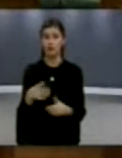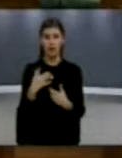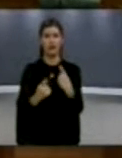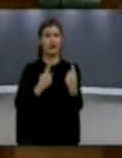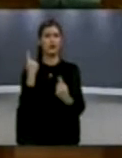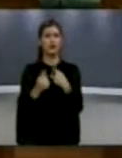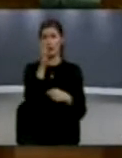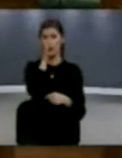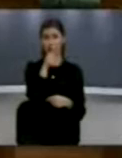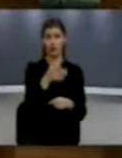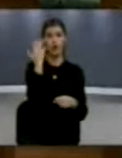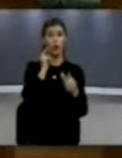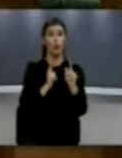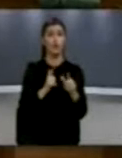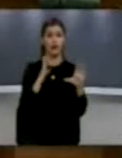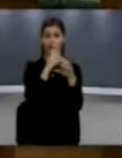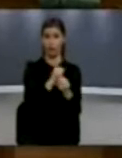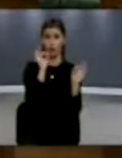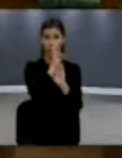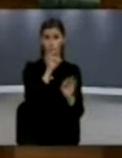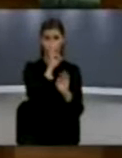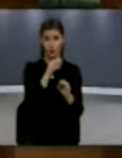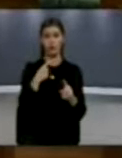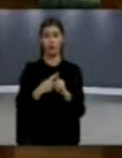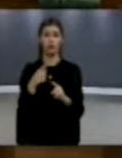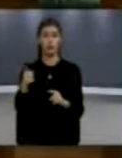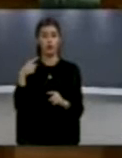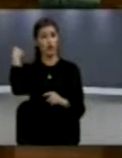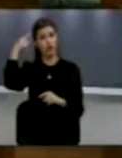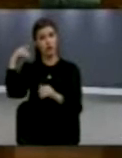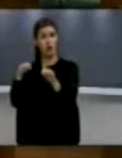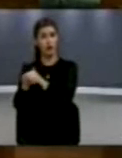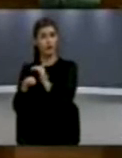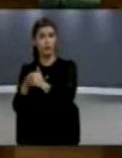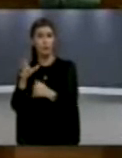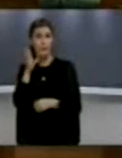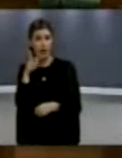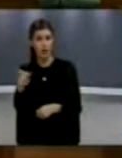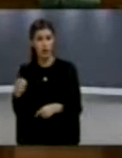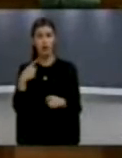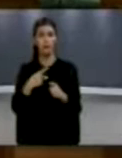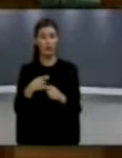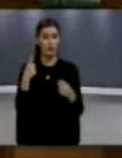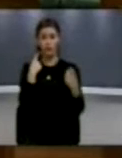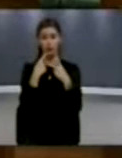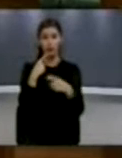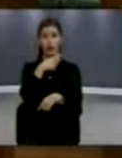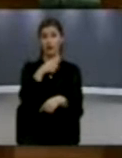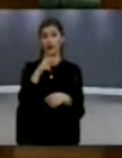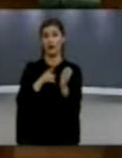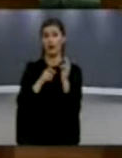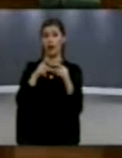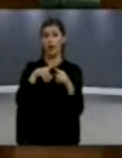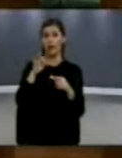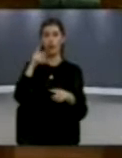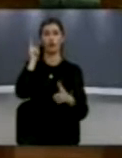dhe me Macedonin e Shqiprin për për për të refugjat shqiptarë në anën tjetër, duket se generalet e Natos janë ngutur dhe kan pranuar hartën